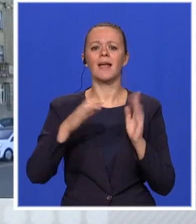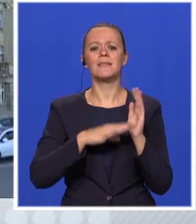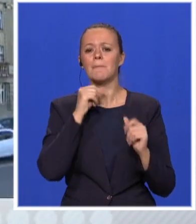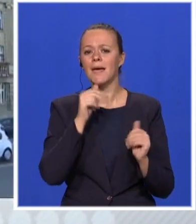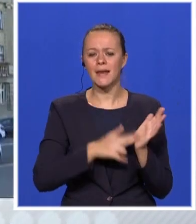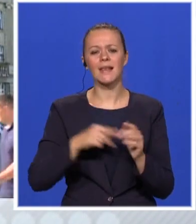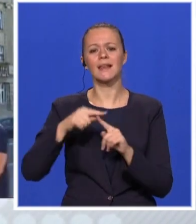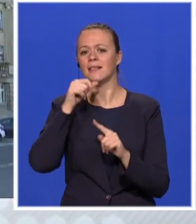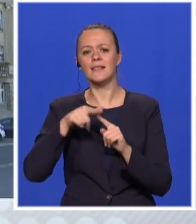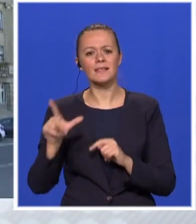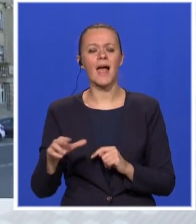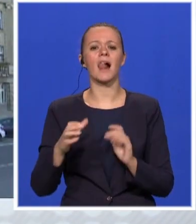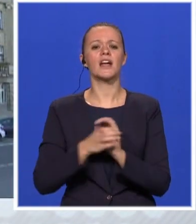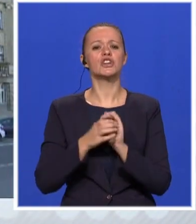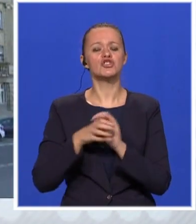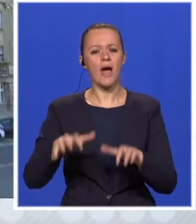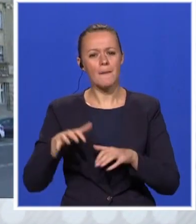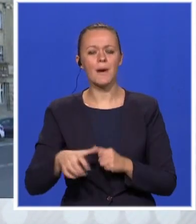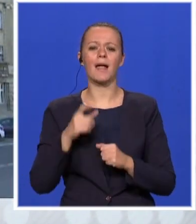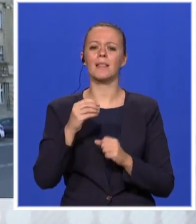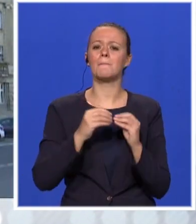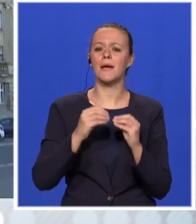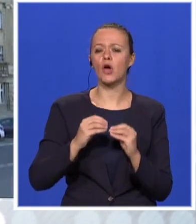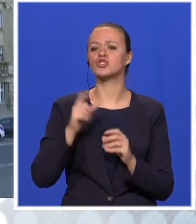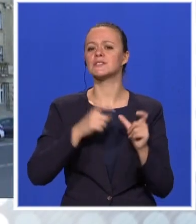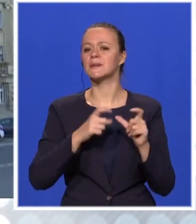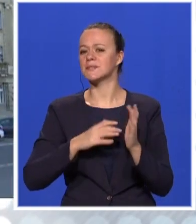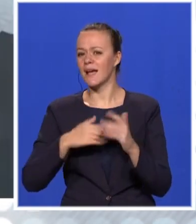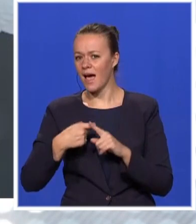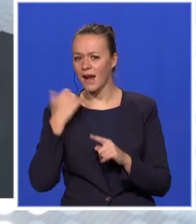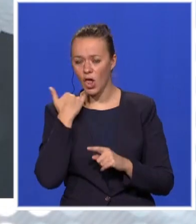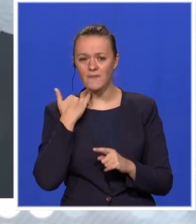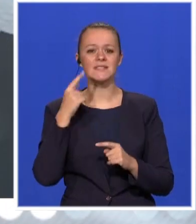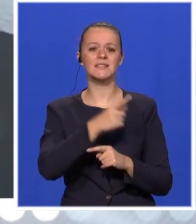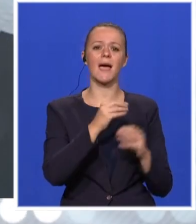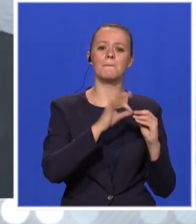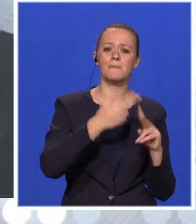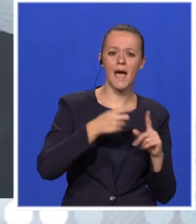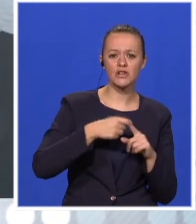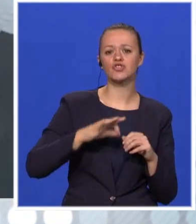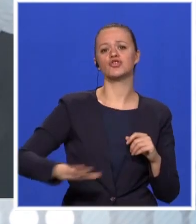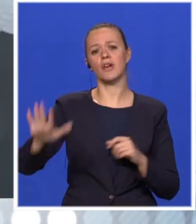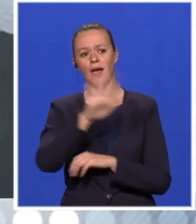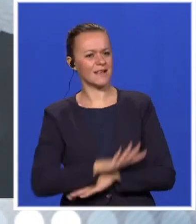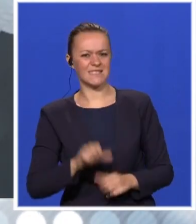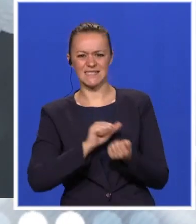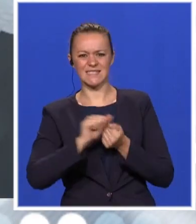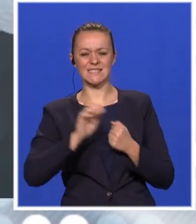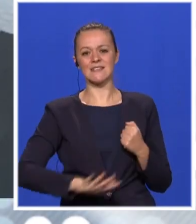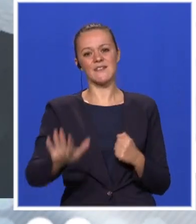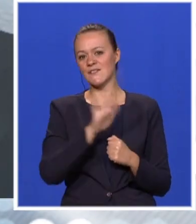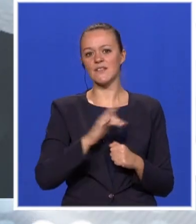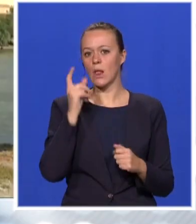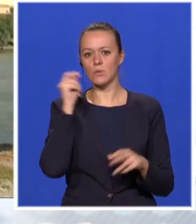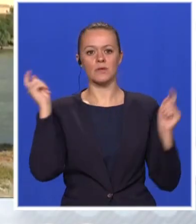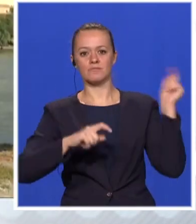Žabajlj, i Beočin, i Sremske Karlovce, i Bač, i Bačku Palanku. Praktično ceo Južnobarški okrug bi time dobijeli. Nesmano